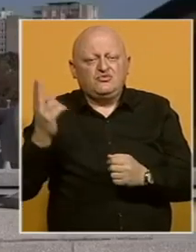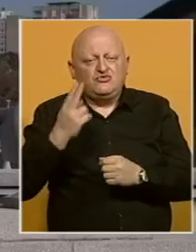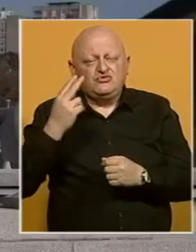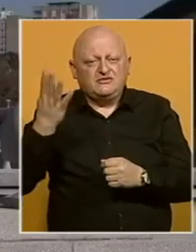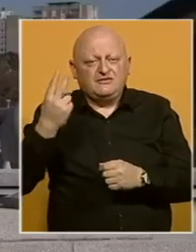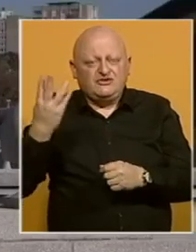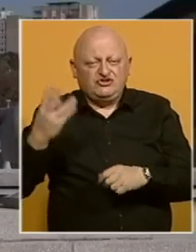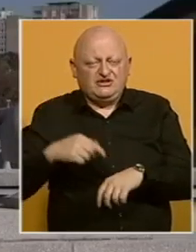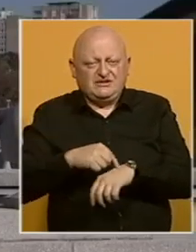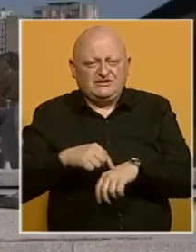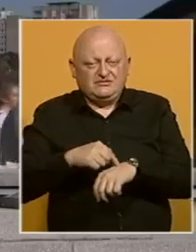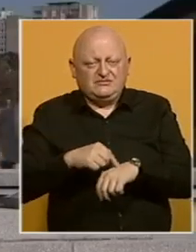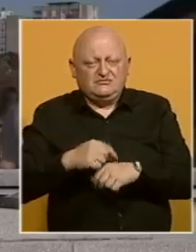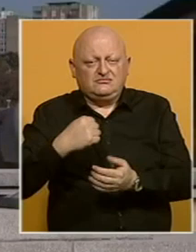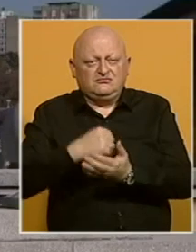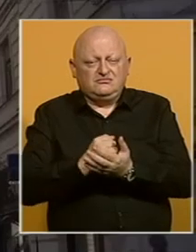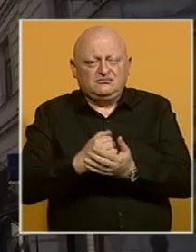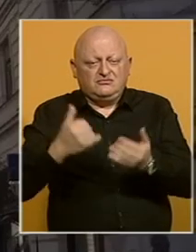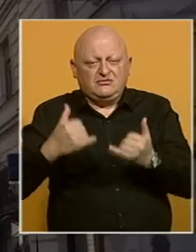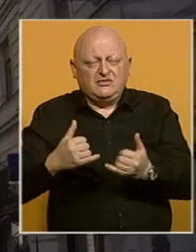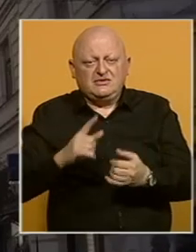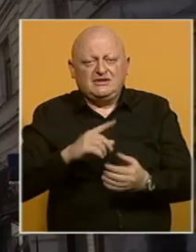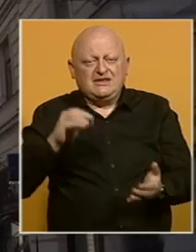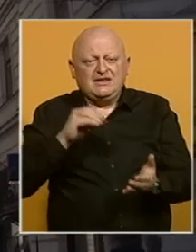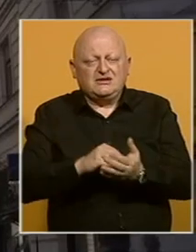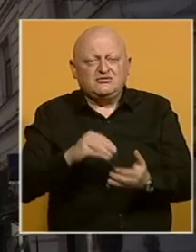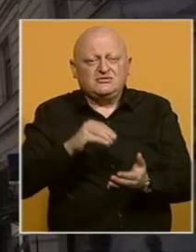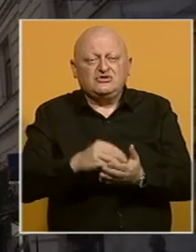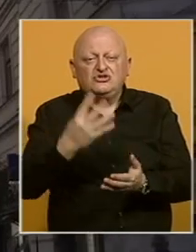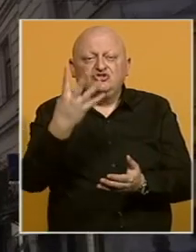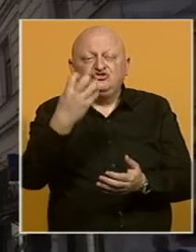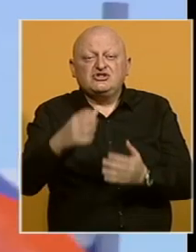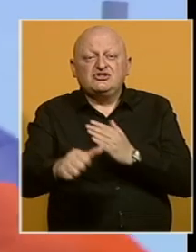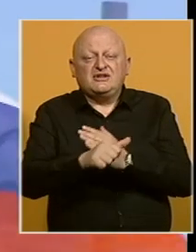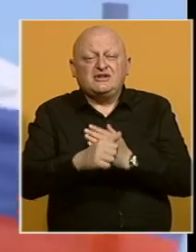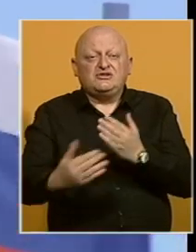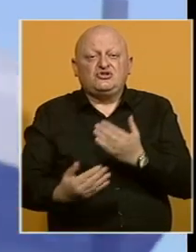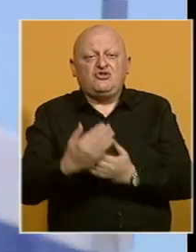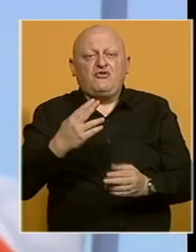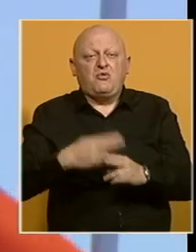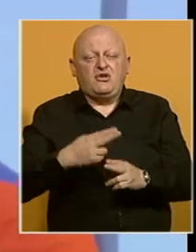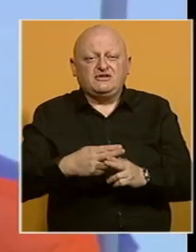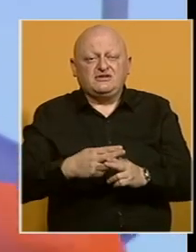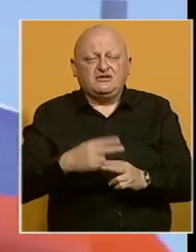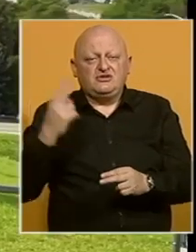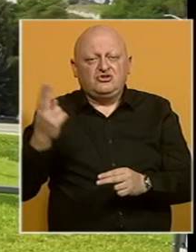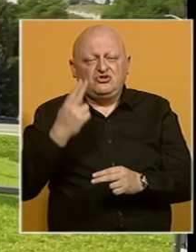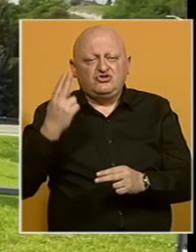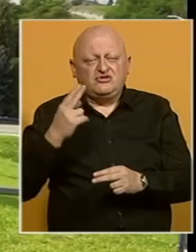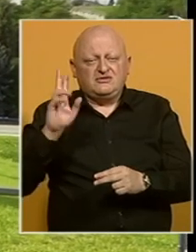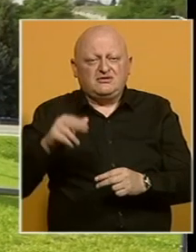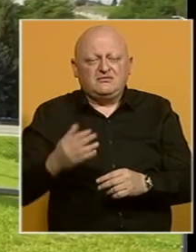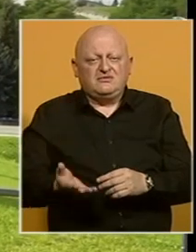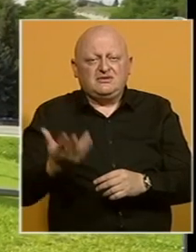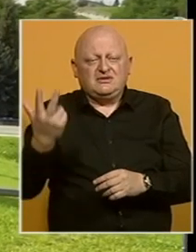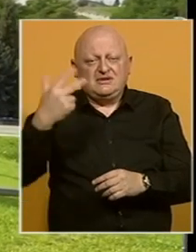je u protekla 24 sata potvrđena dosada nezabilježena brojka od 411 novo zaraženih. Slovenija trenutačno ima